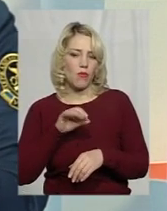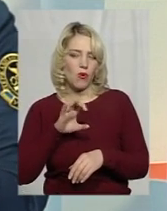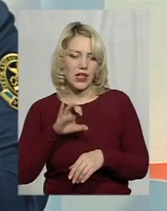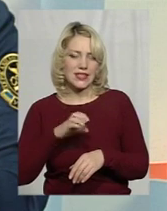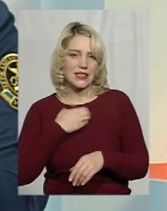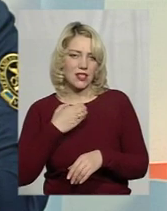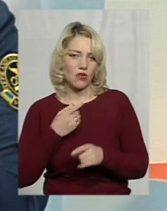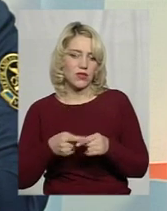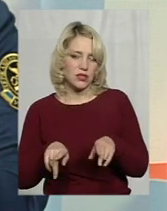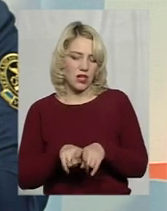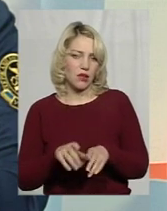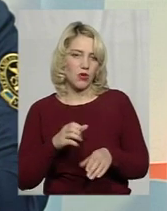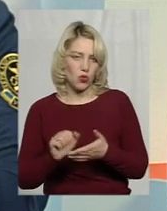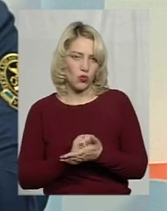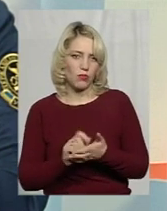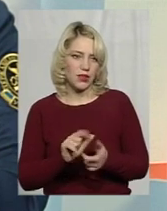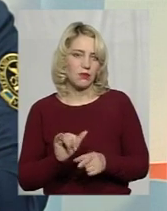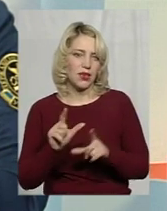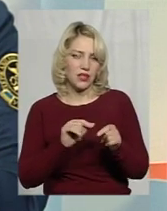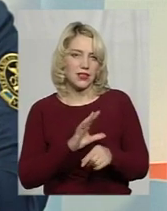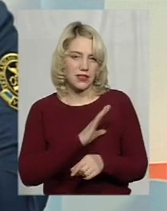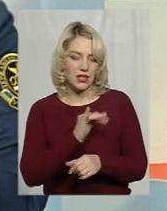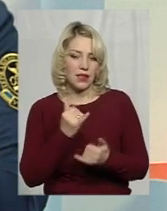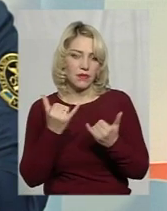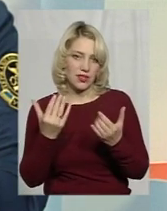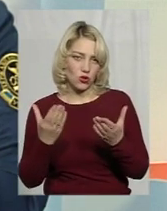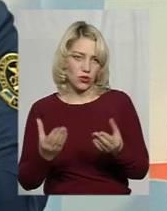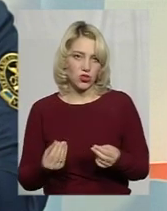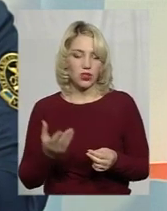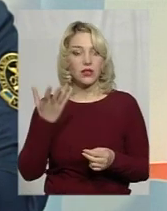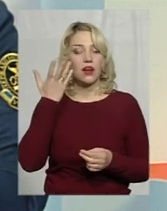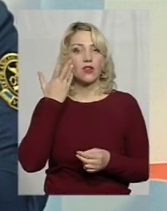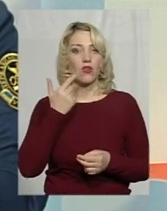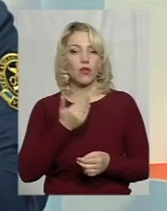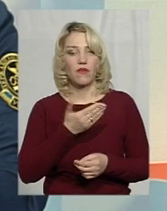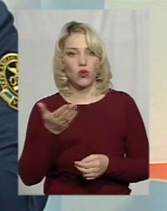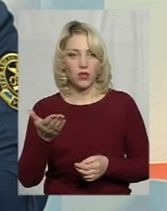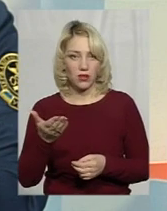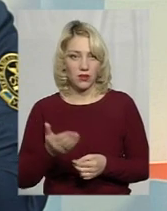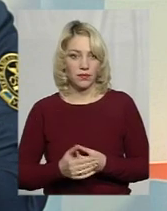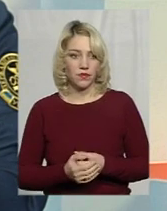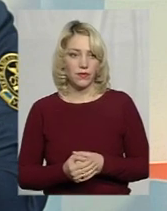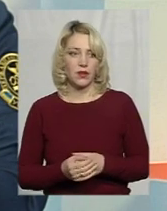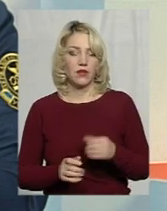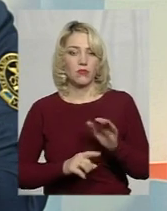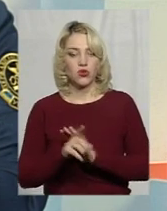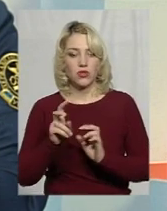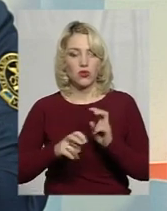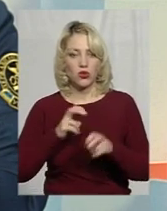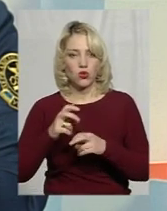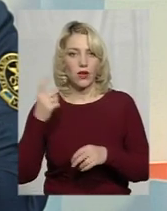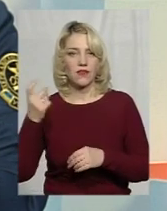Ось з цими трьома документами вони їздили. На сьогоднішній день, коли вони, скажімо так, починають шукати